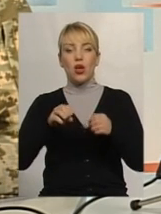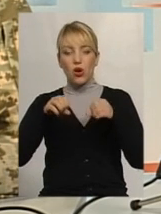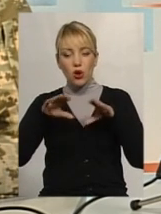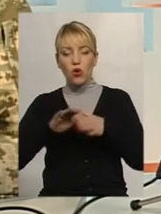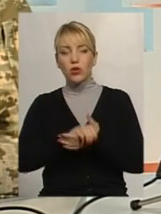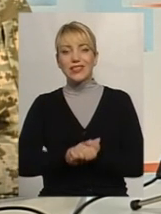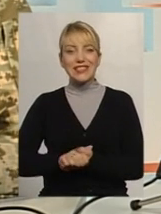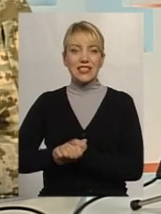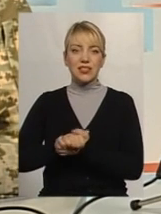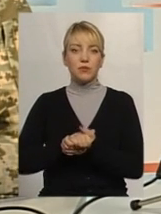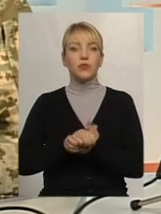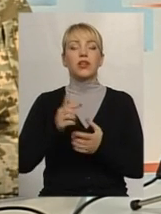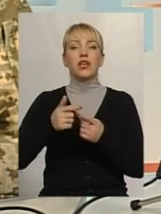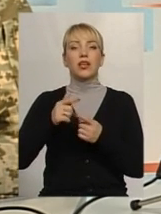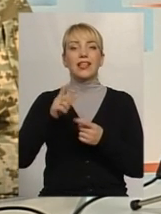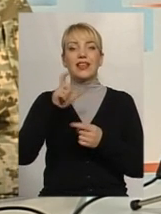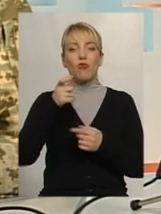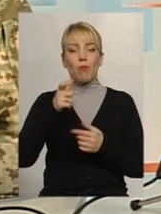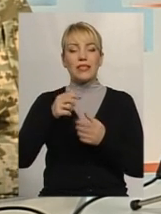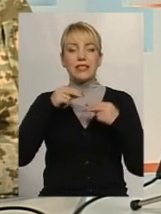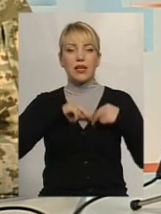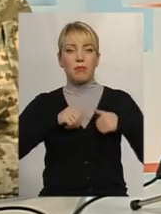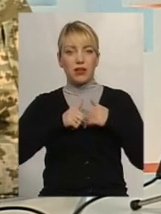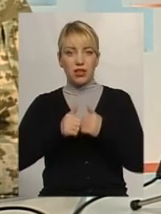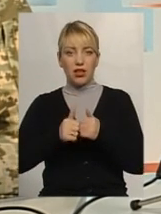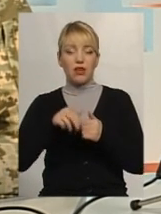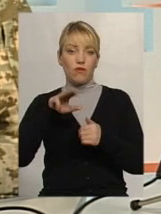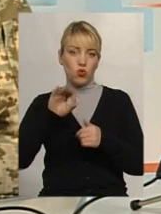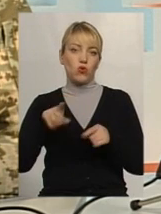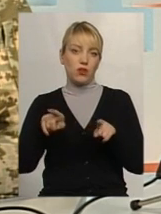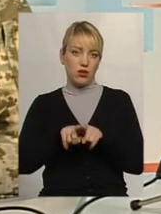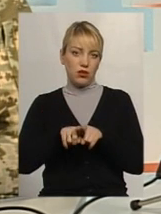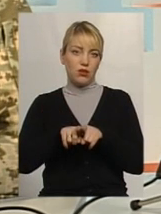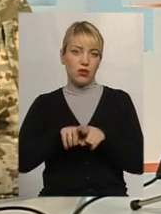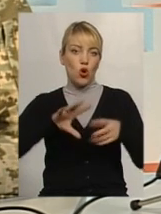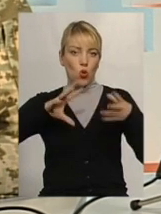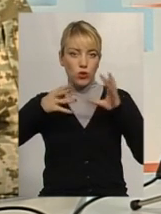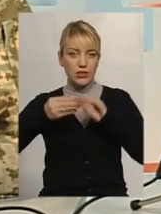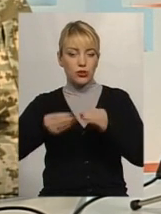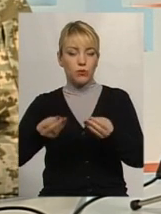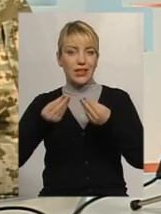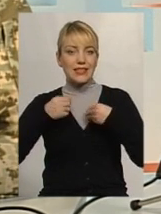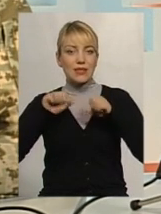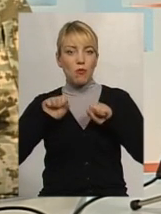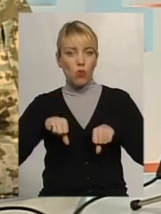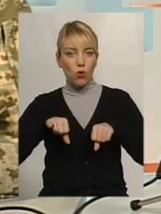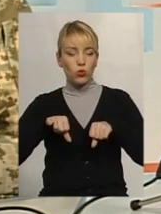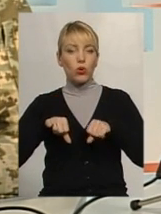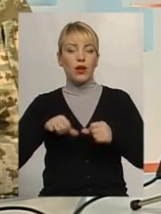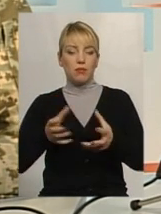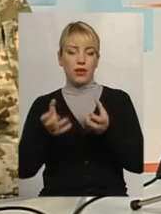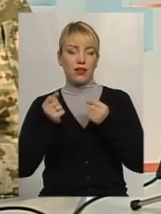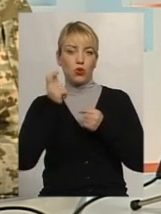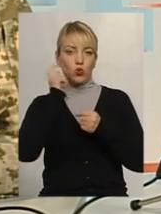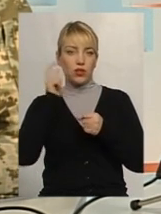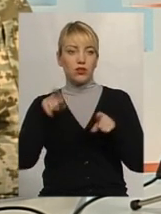європейських партнерів, то такий консенсус дасть змогу прийняти Україну